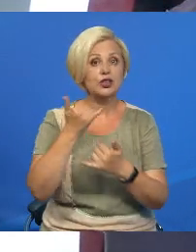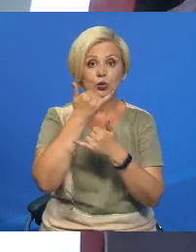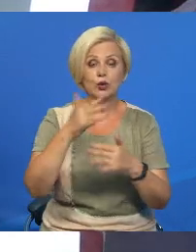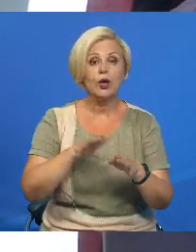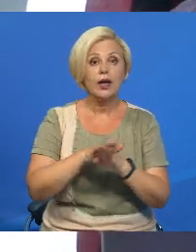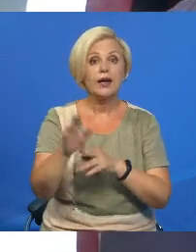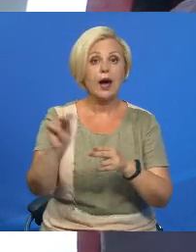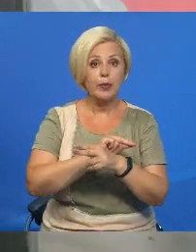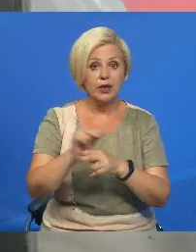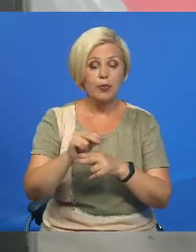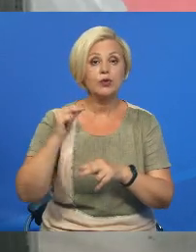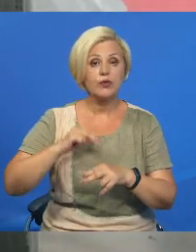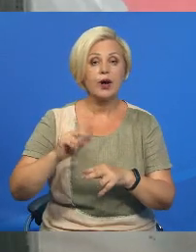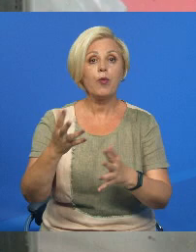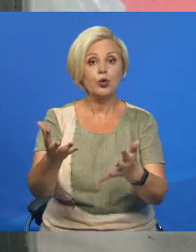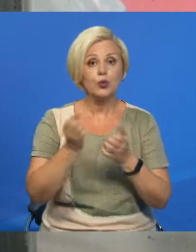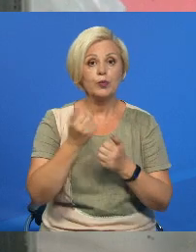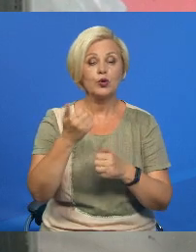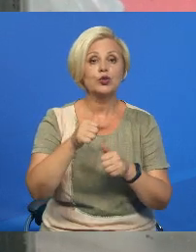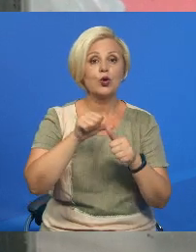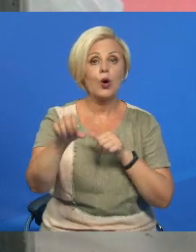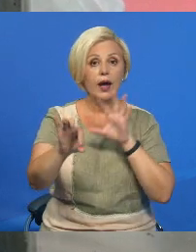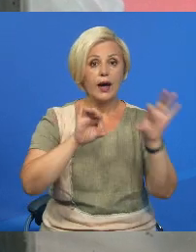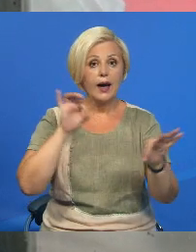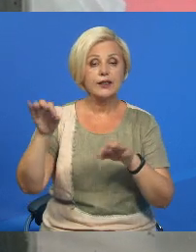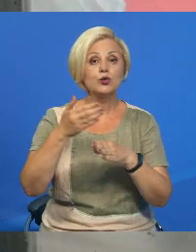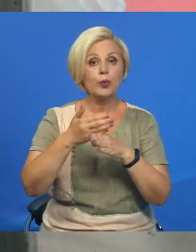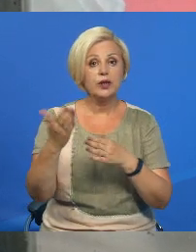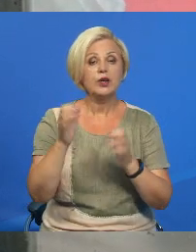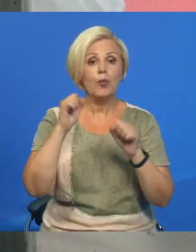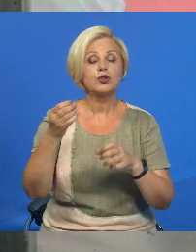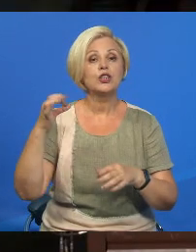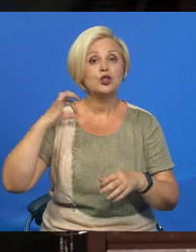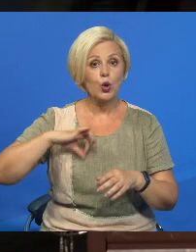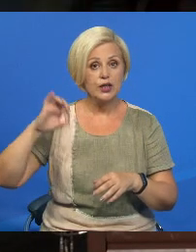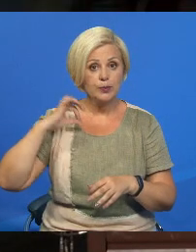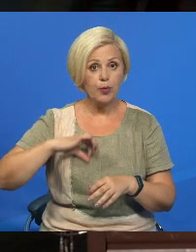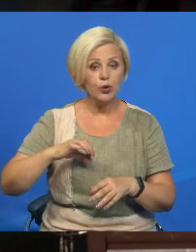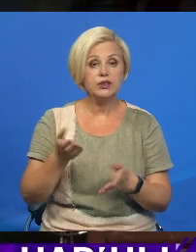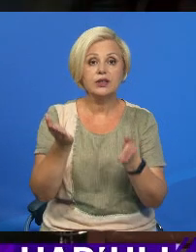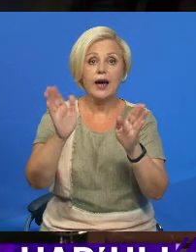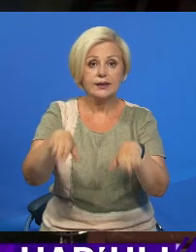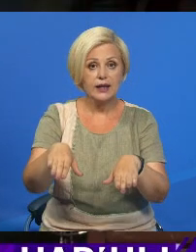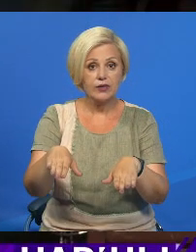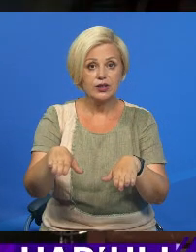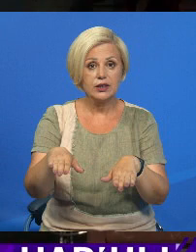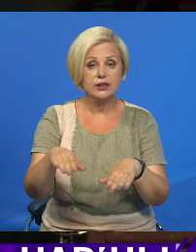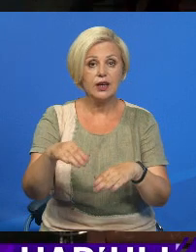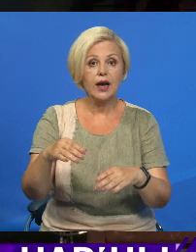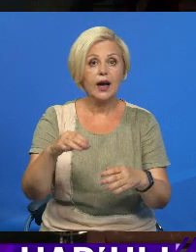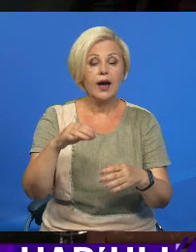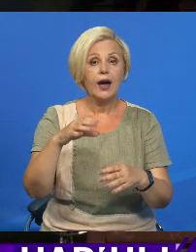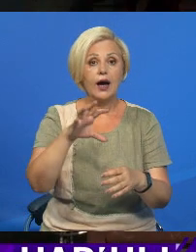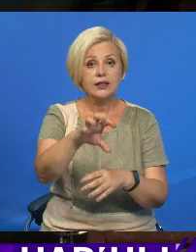капитальному ремонту, у работу будут взяты ее особные узлы, которые еще можно выкористовывать. Оставшиеся узлы